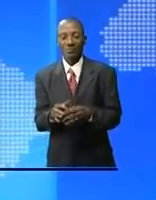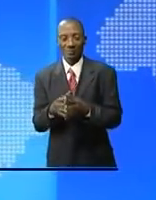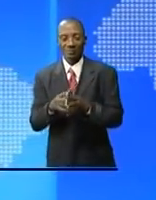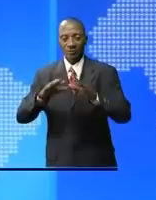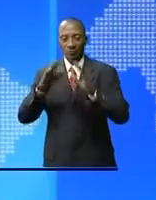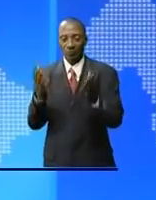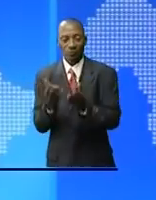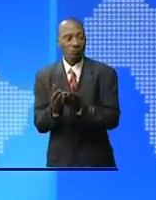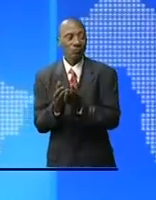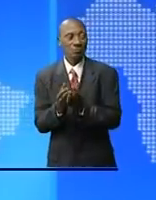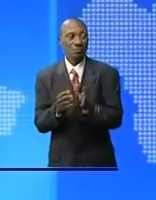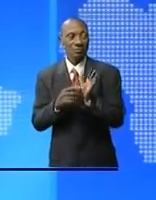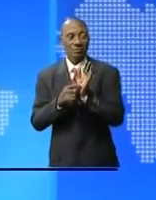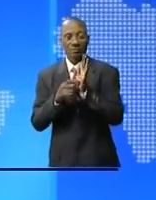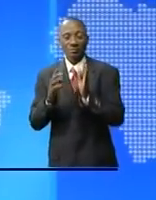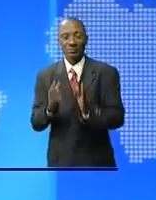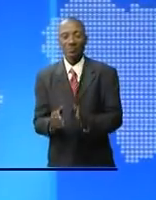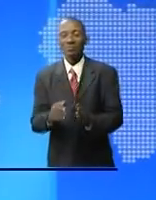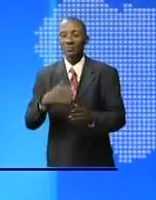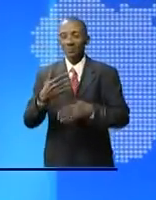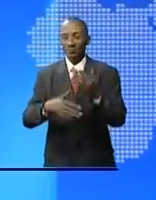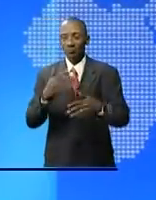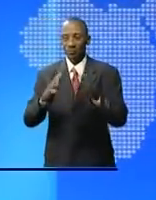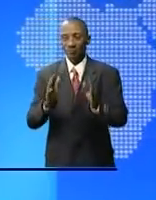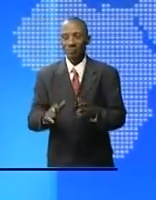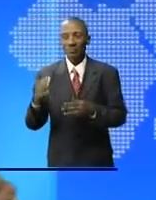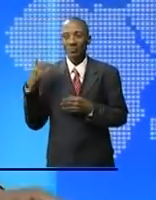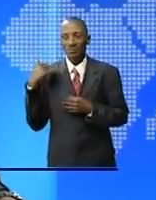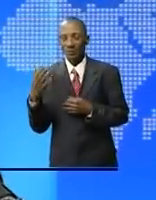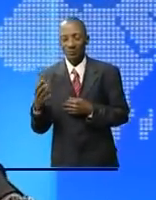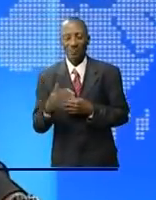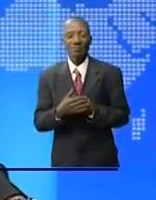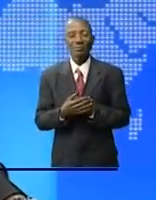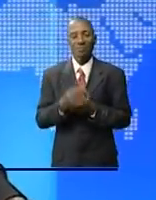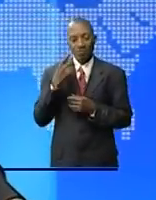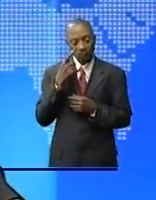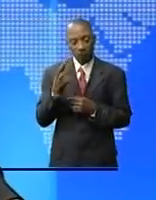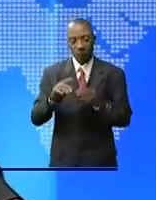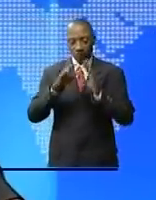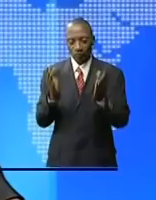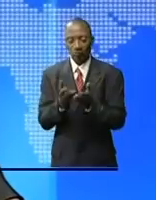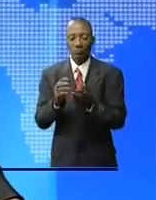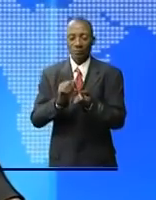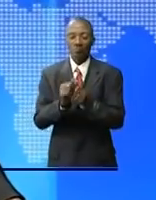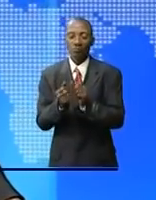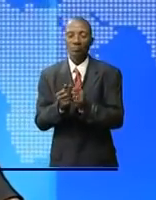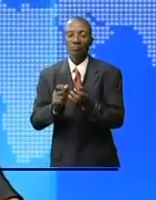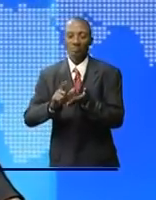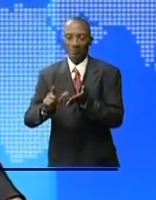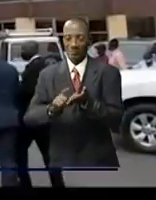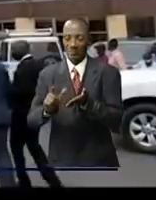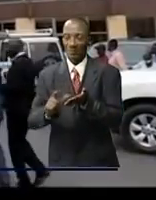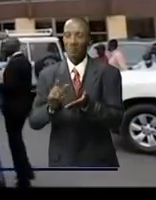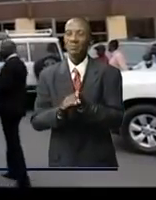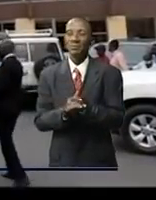ministre Jean-Michel Samaloukondé a ouvert les travaux de six jours qui se tiendront à Bibois, dans la commune de Mont-de-Lancelé.